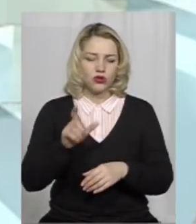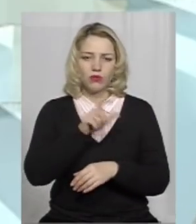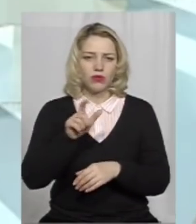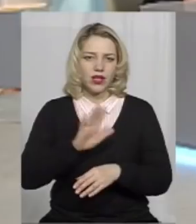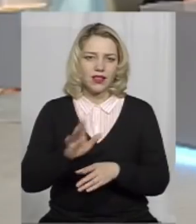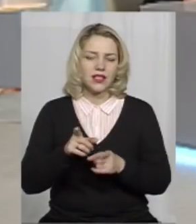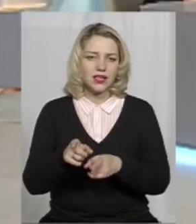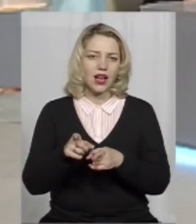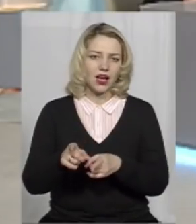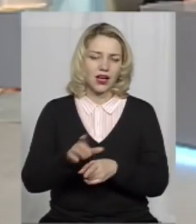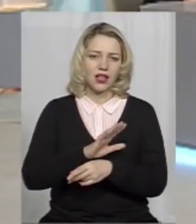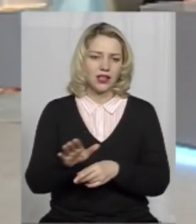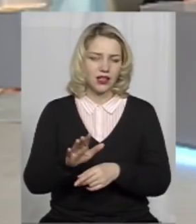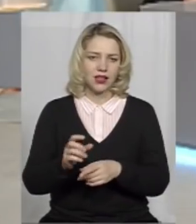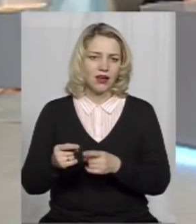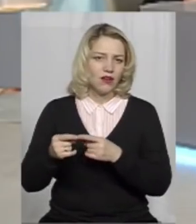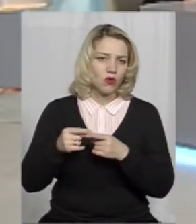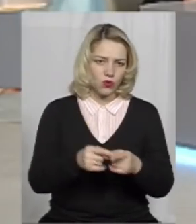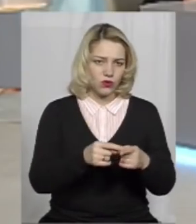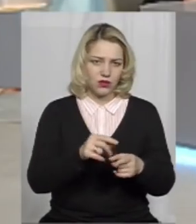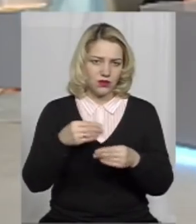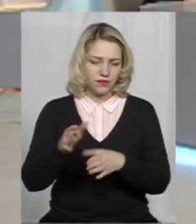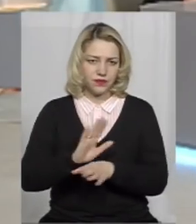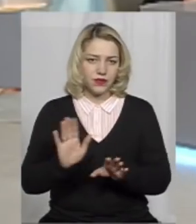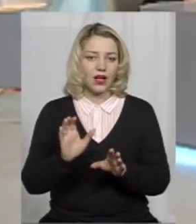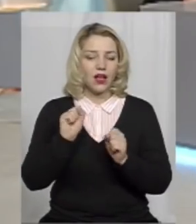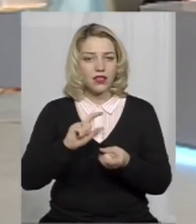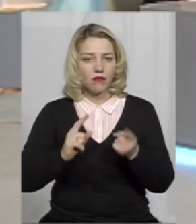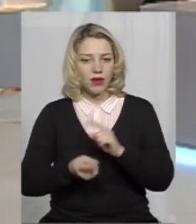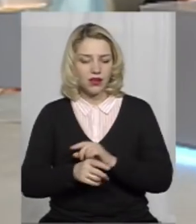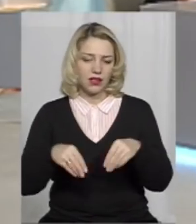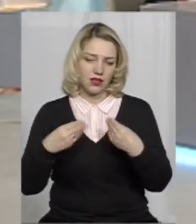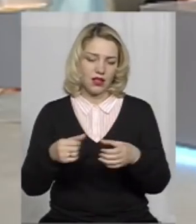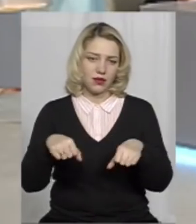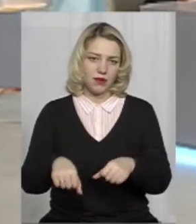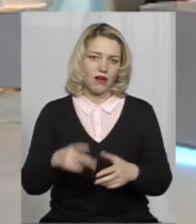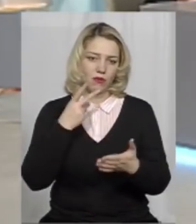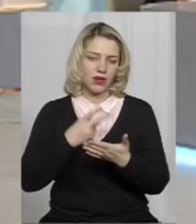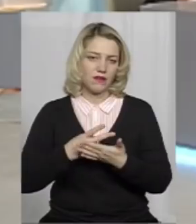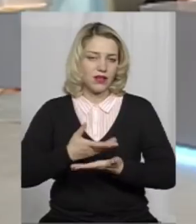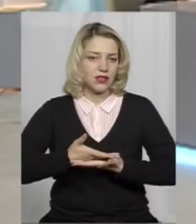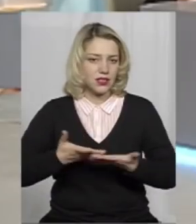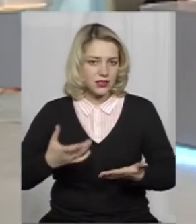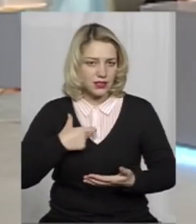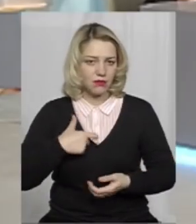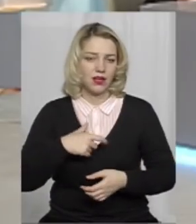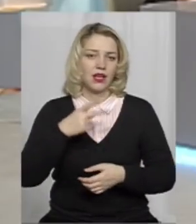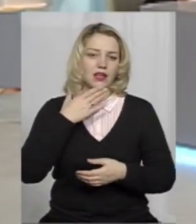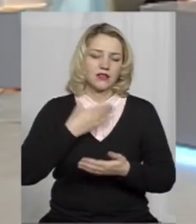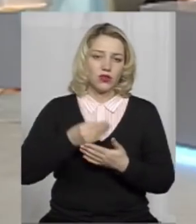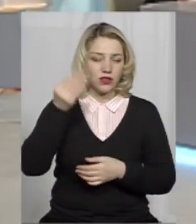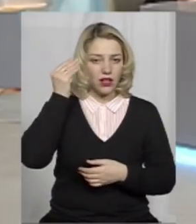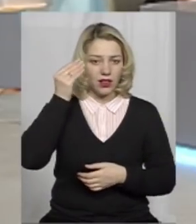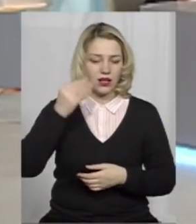і не загнали вчителя в якийсь такий кут, знаєте, а щоб ми навпаки дали право проявити свої таланти, свою